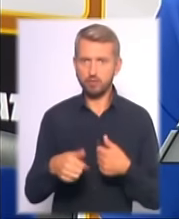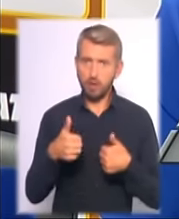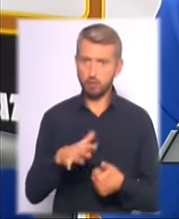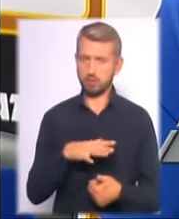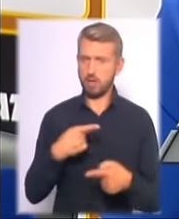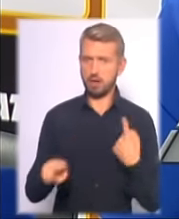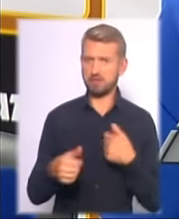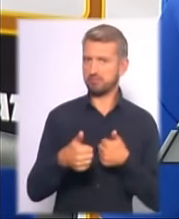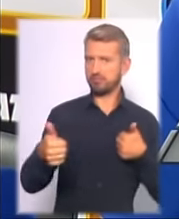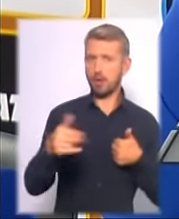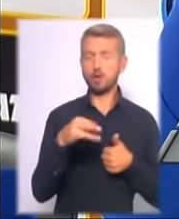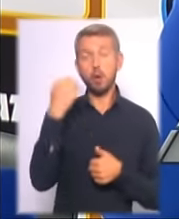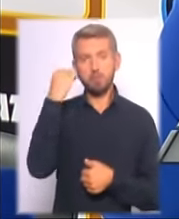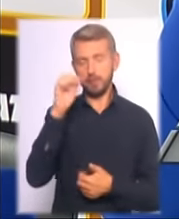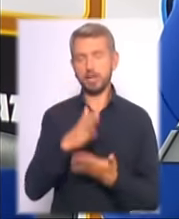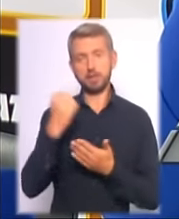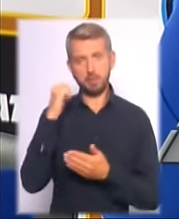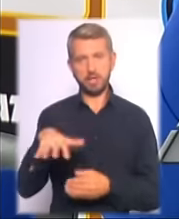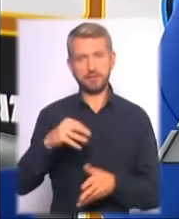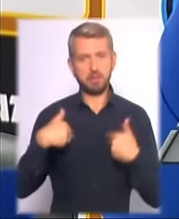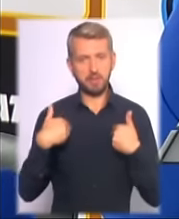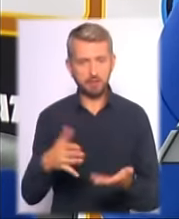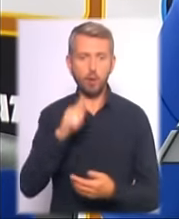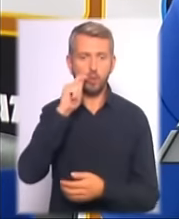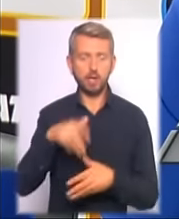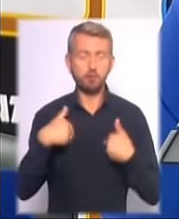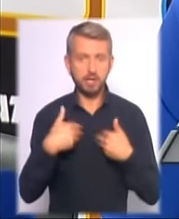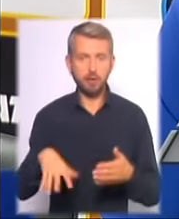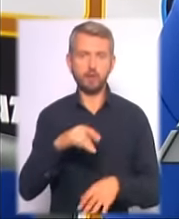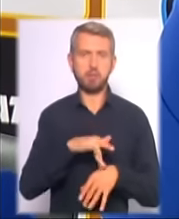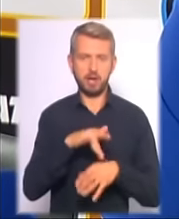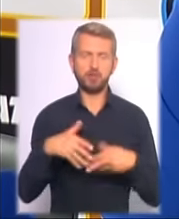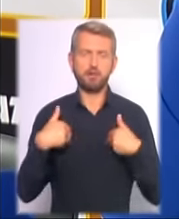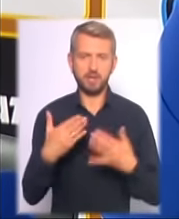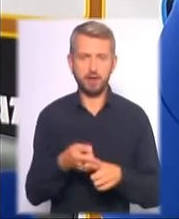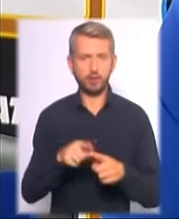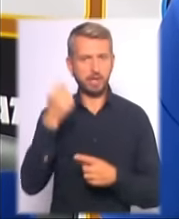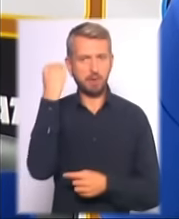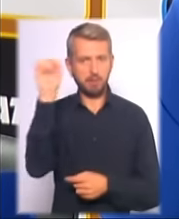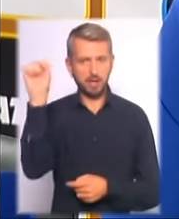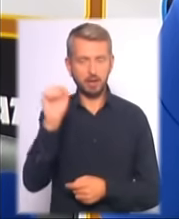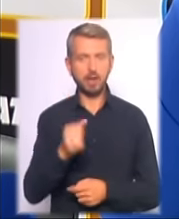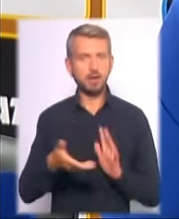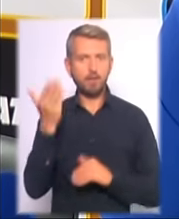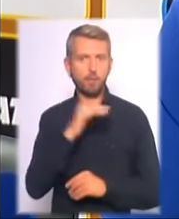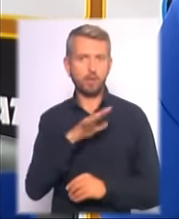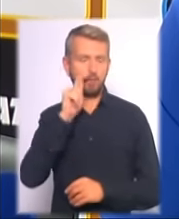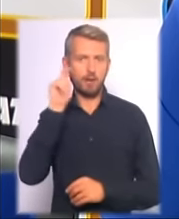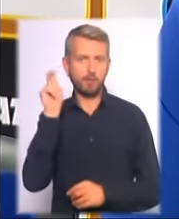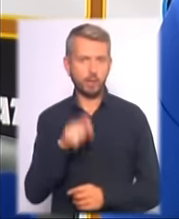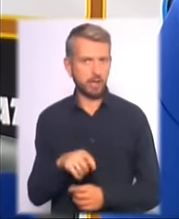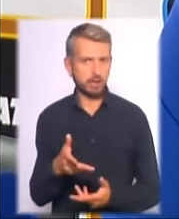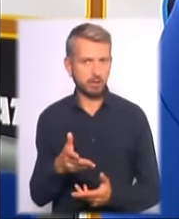Але победа є победа і всіх поздравляю Україну, поздравляю всіх боліців, поздравляю з цією победою. Давно не було в Україні